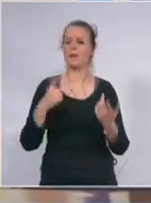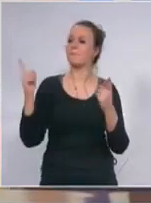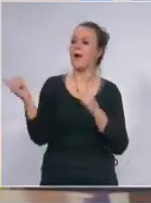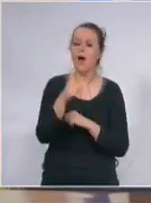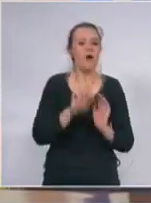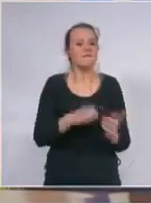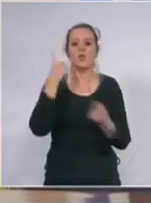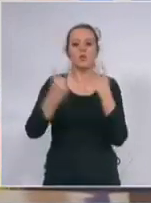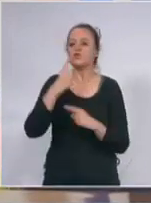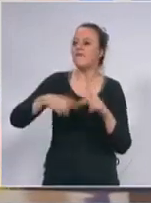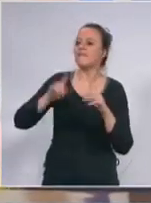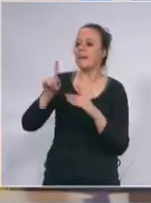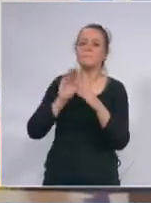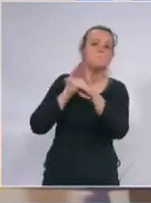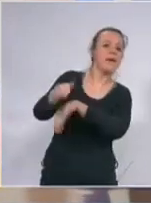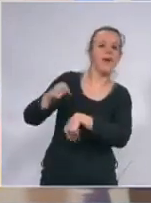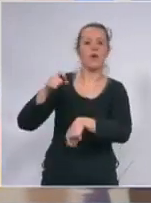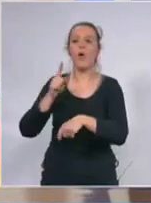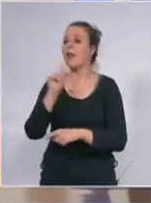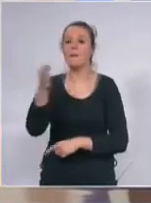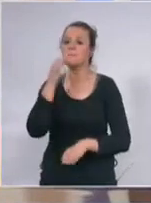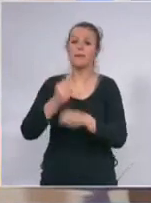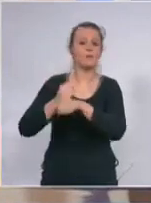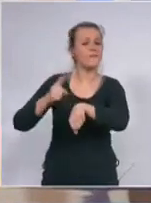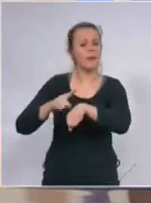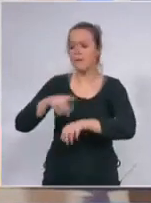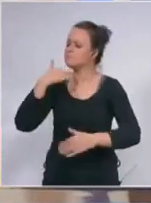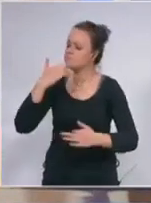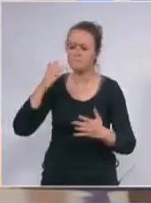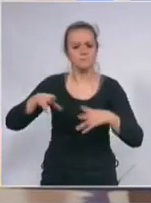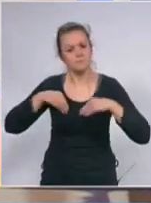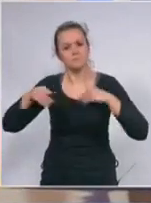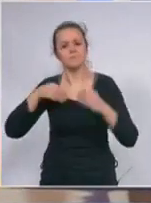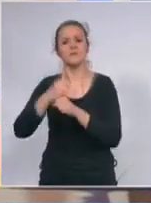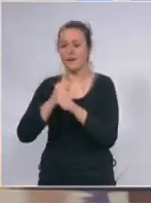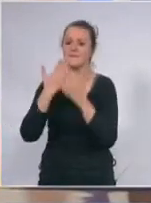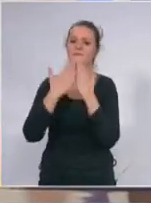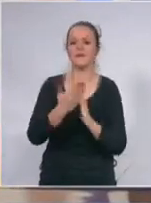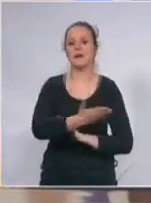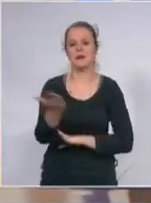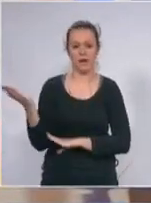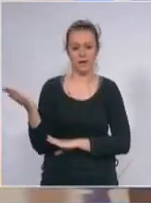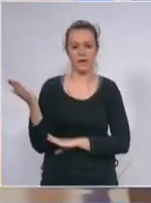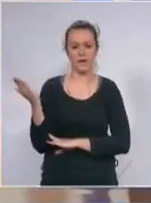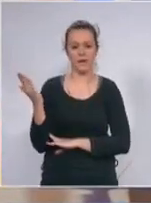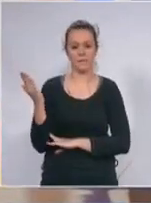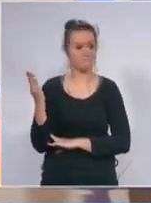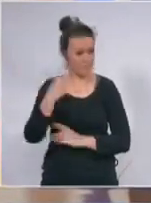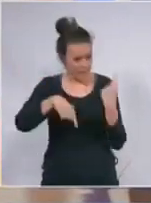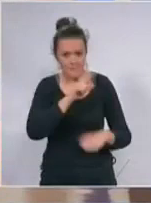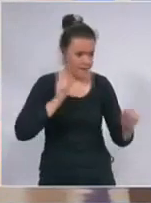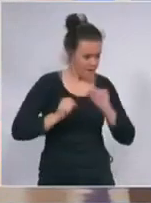ustojima i više nego što se može i niko ne pita za radno vreme ali molim da bi taj napor taj rad bio efikasan da